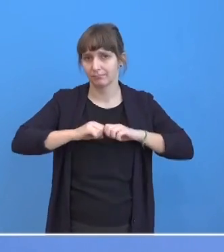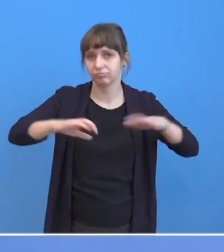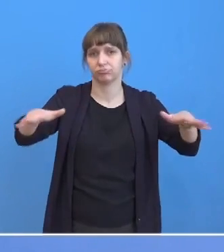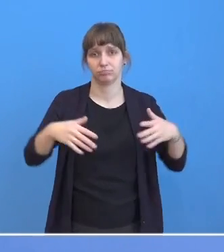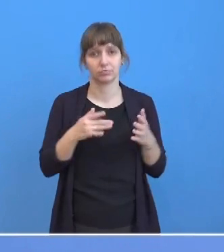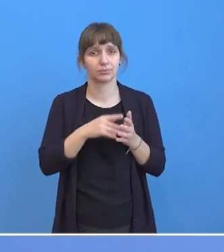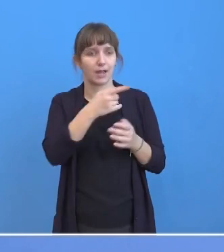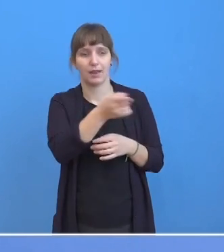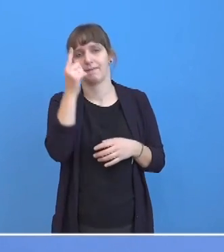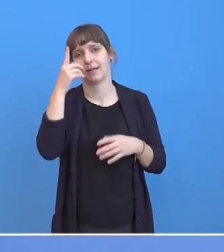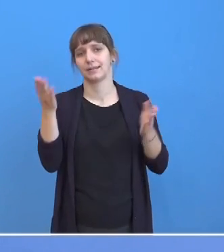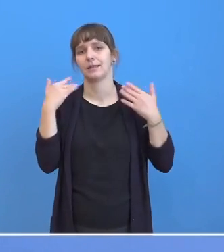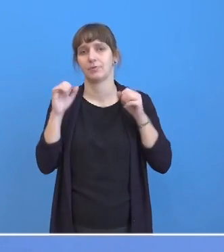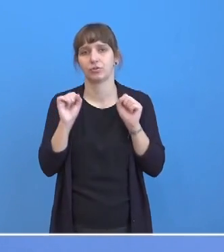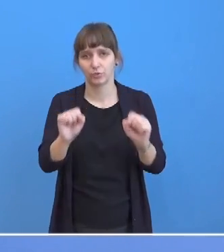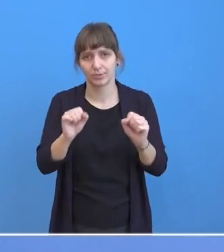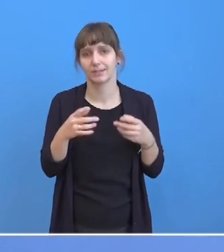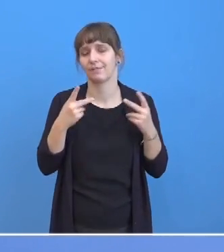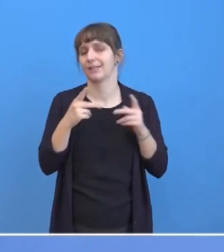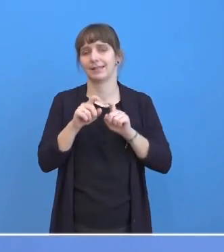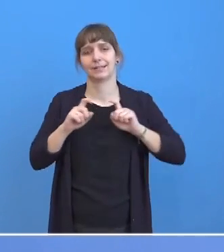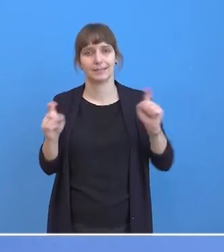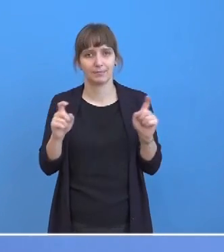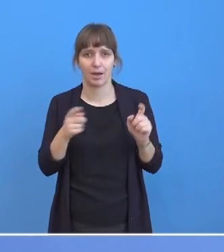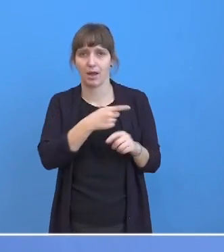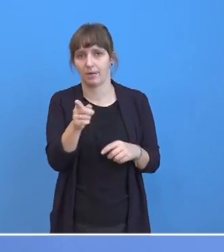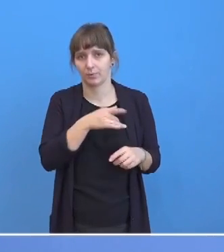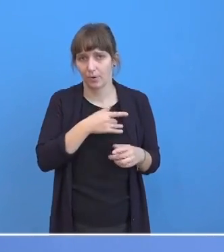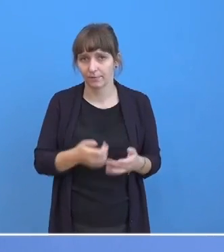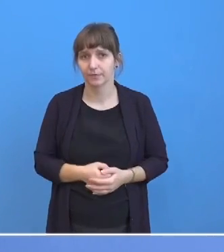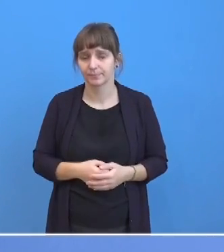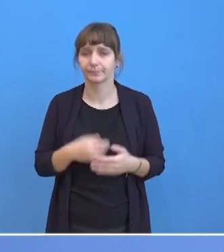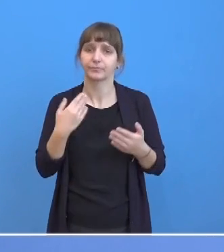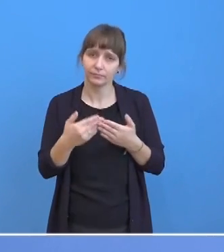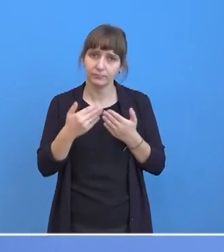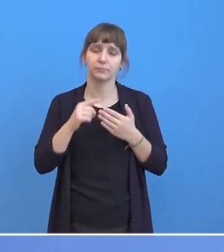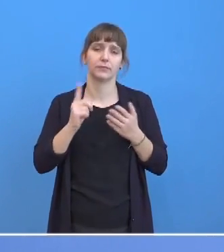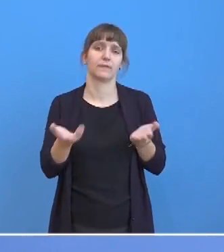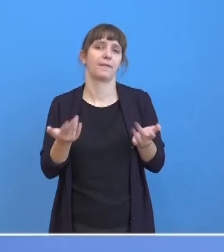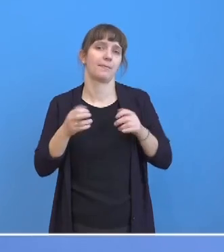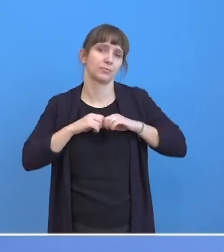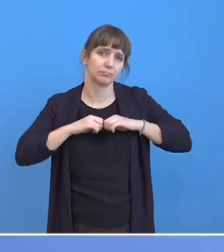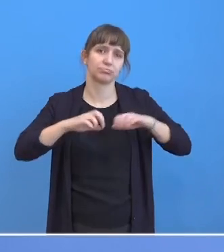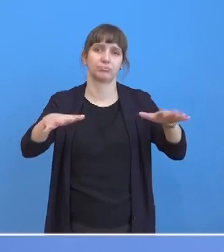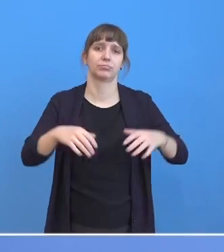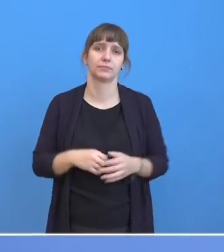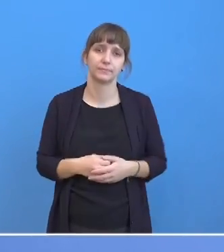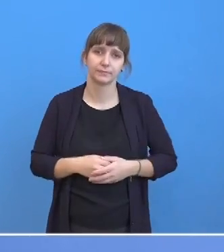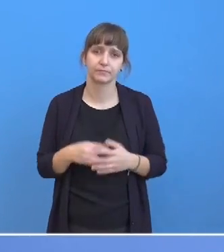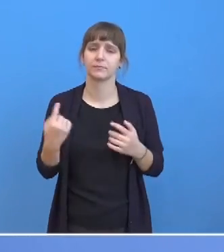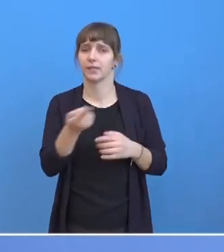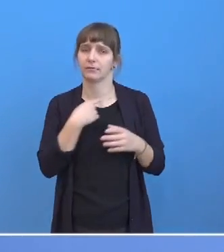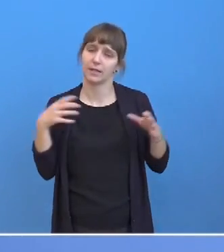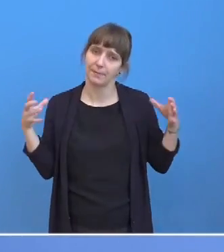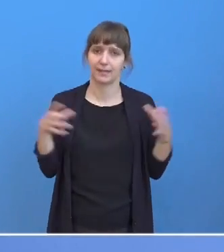ist ein wichtiges Thema. Und deshalb werben wir hier auch nochmal dafür, dass wir gemeinsam